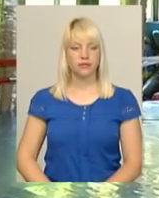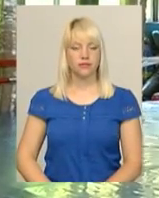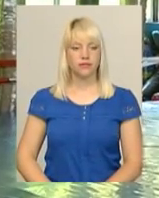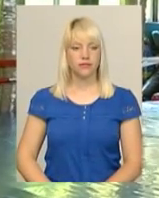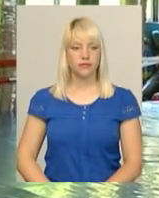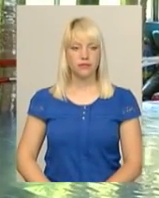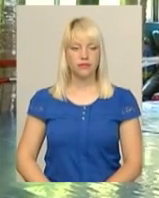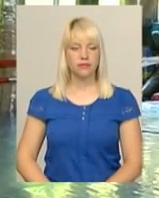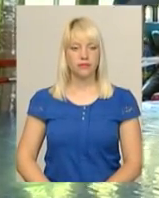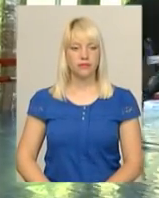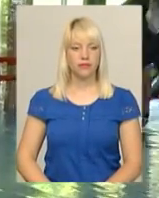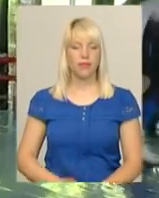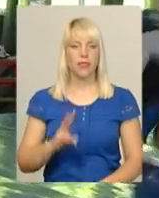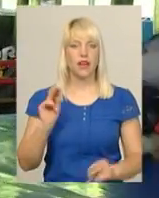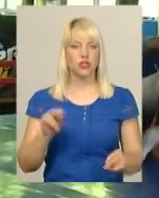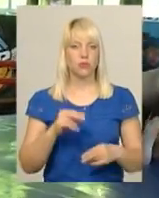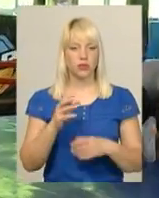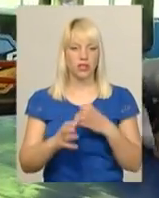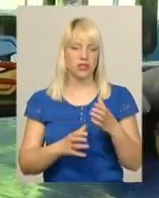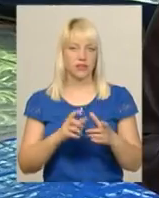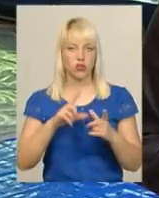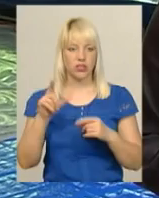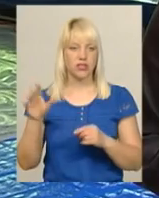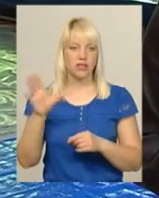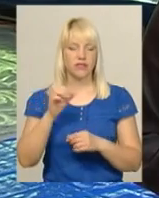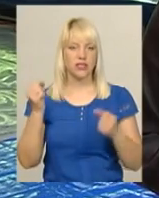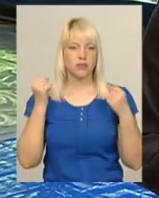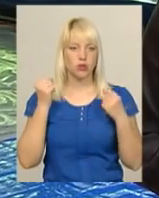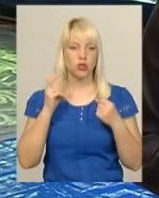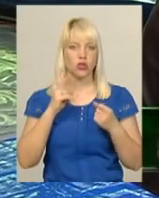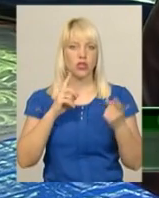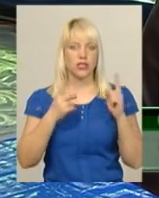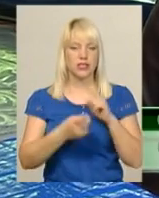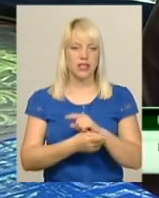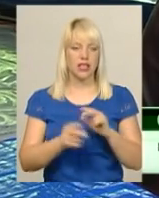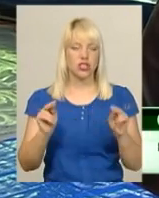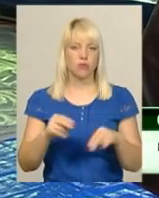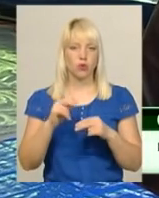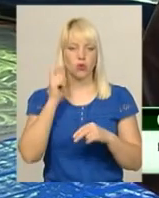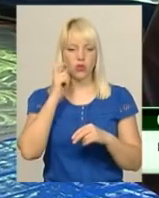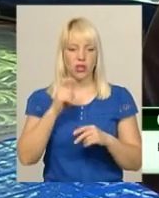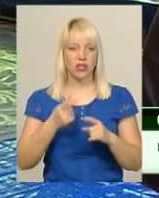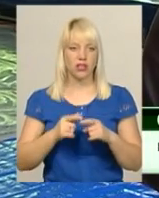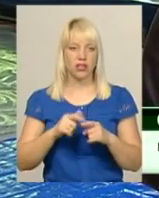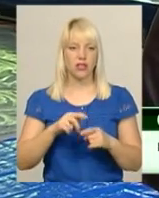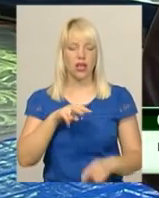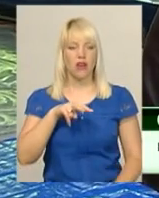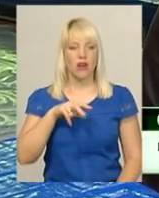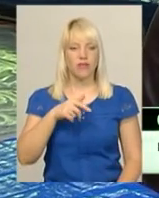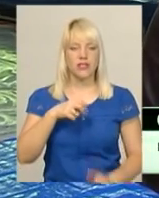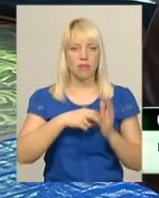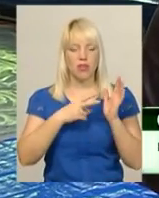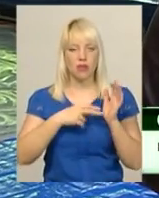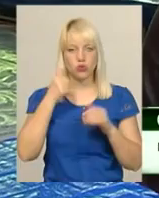На чемпіонат світу з хортингу їздили всі спортсмени, які стали чемпіонами України в грудні 2017 року. У тому